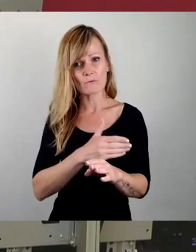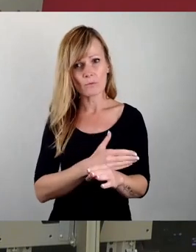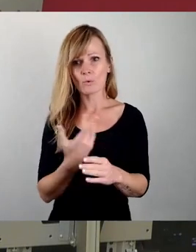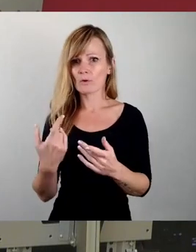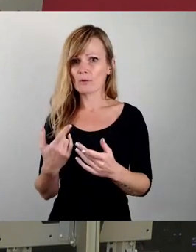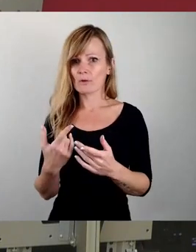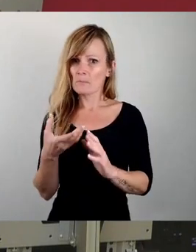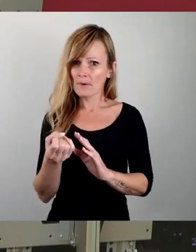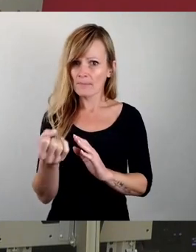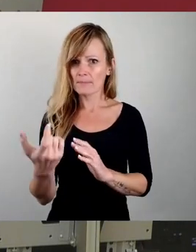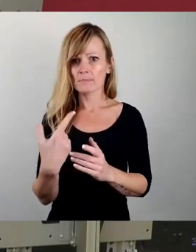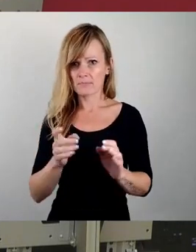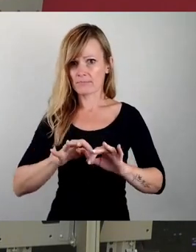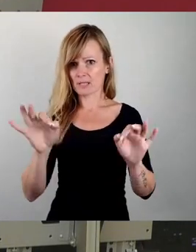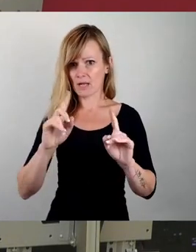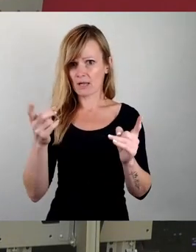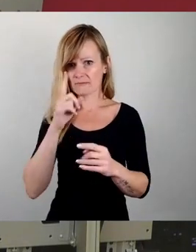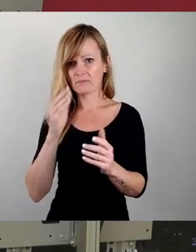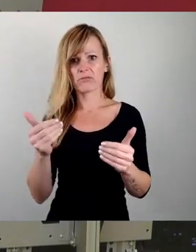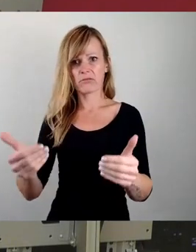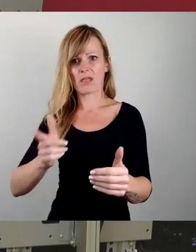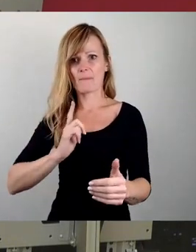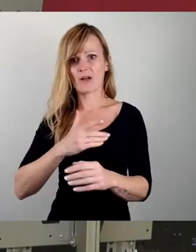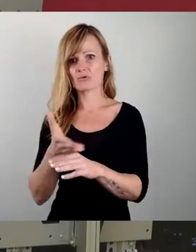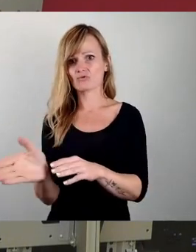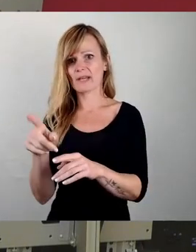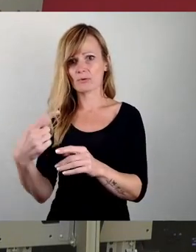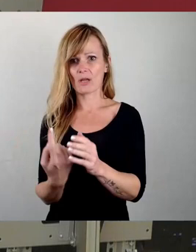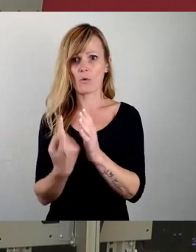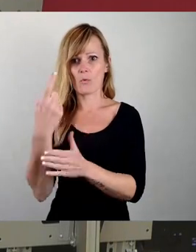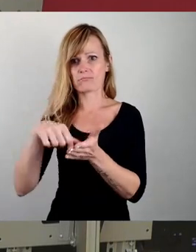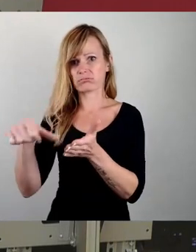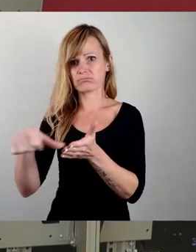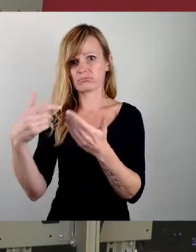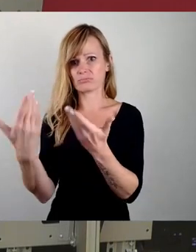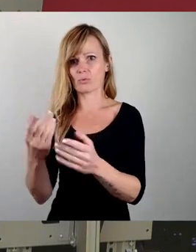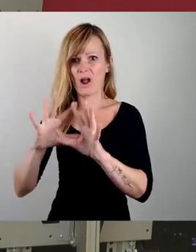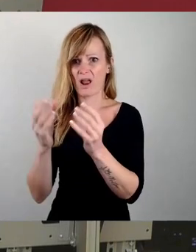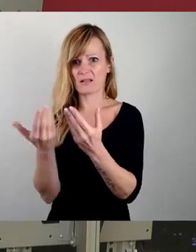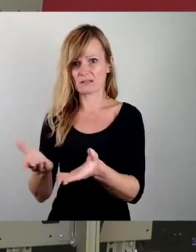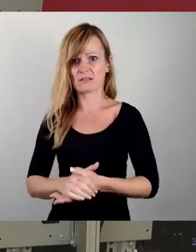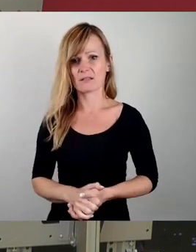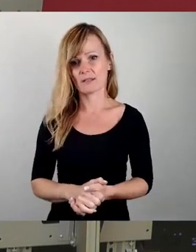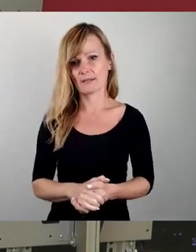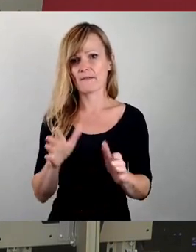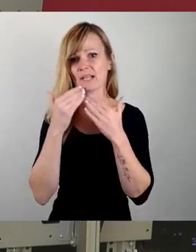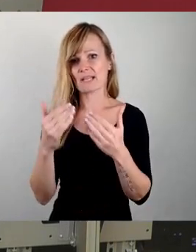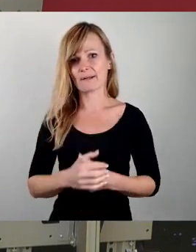sind, als wenn man regelmäßig diese Sportstätten dann komplett sanieren muss. Vielen Dank.